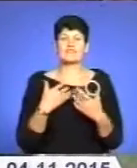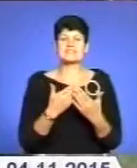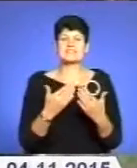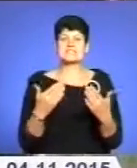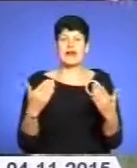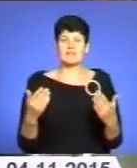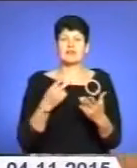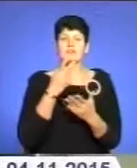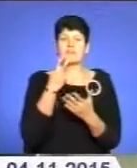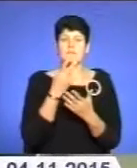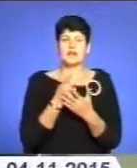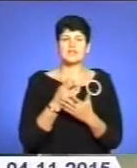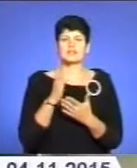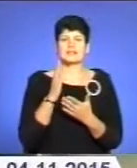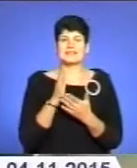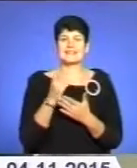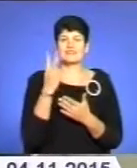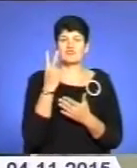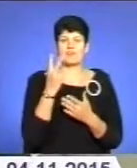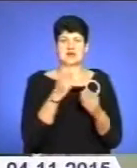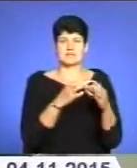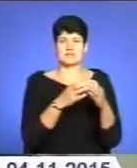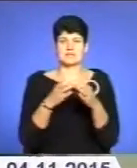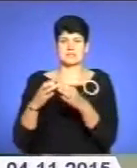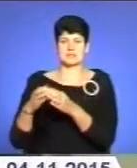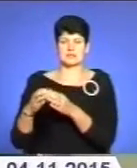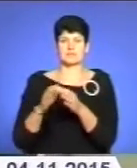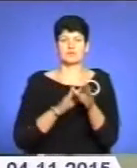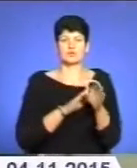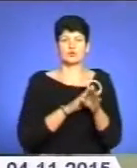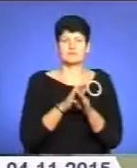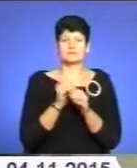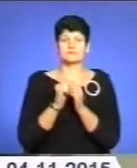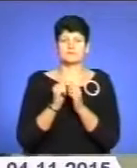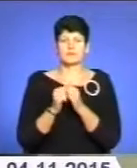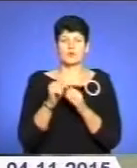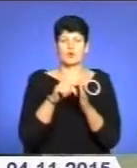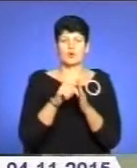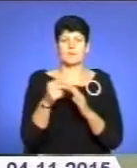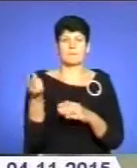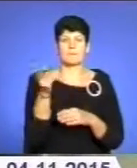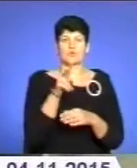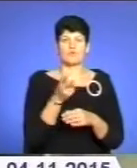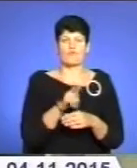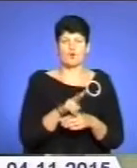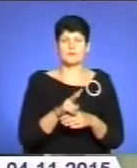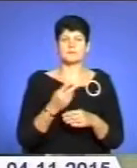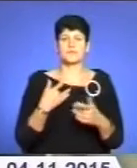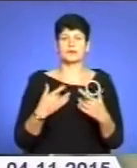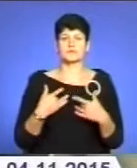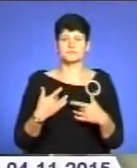ви бачили, у нас є два склади, тобто виконавці на кожній ролі по двоє акторів.